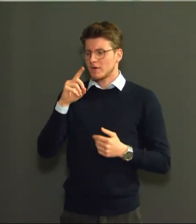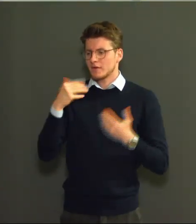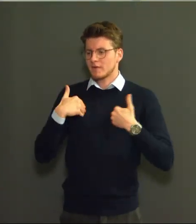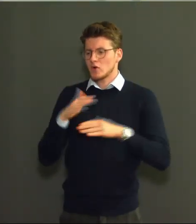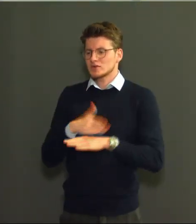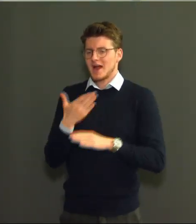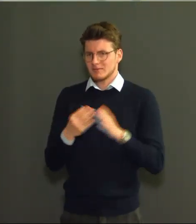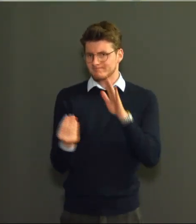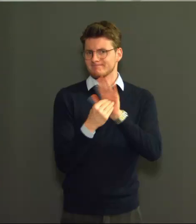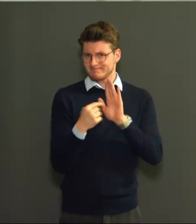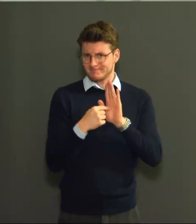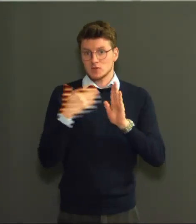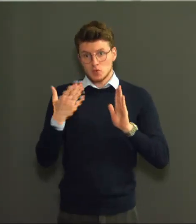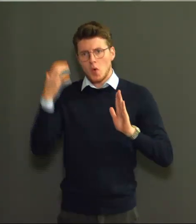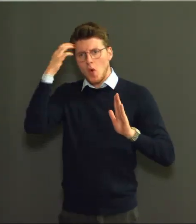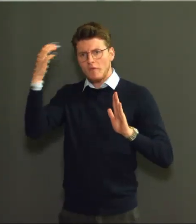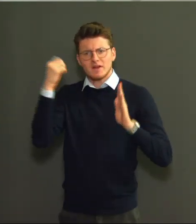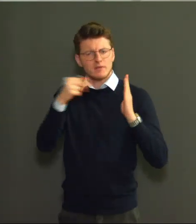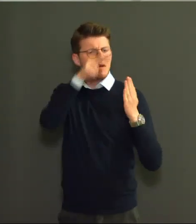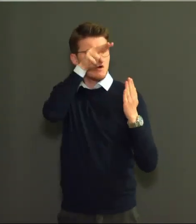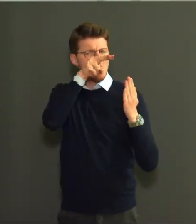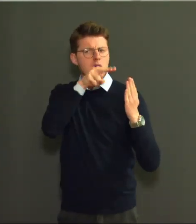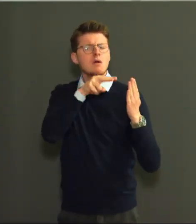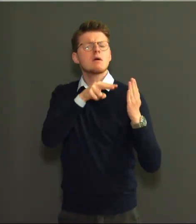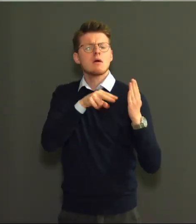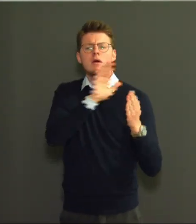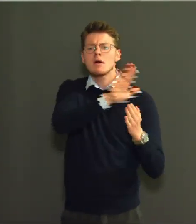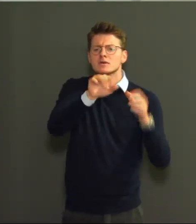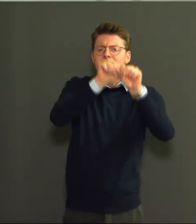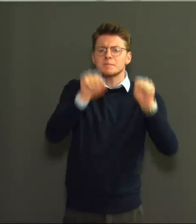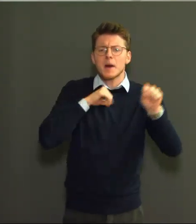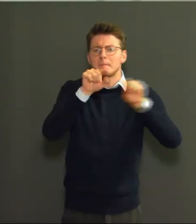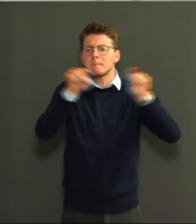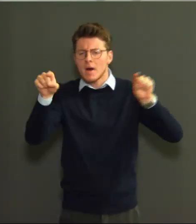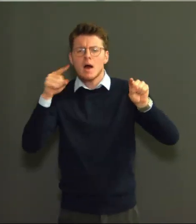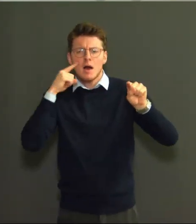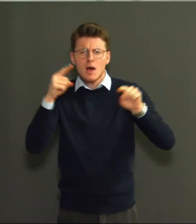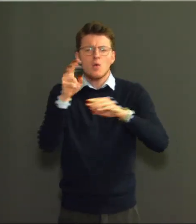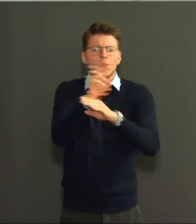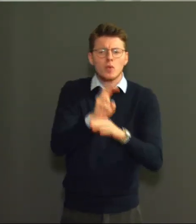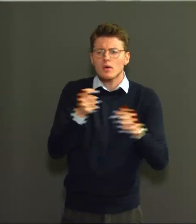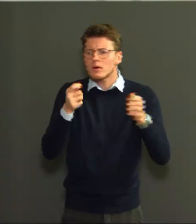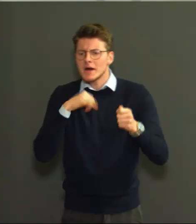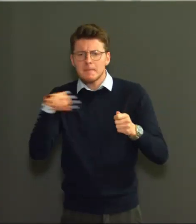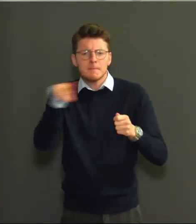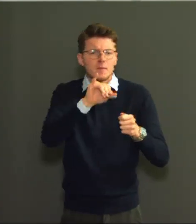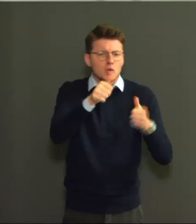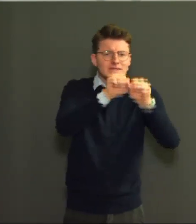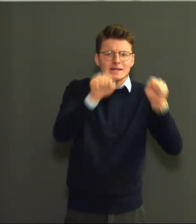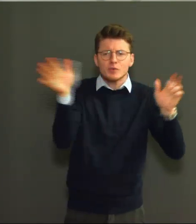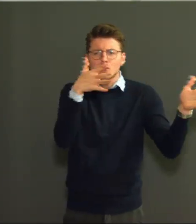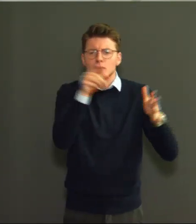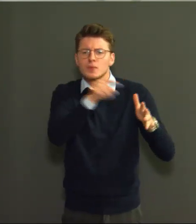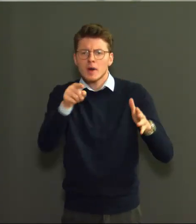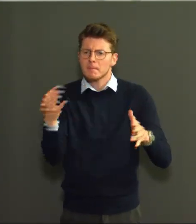is zeer belangrijk, want verluchting en ventilatie spelen een cruciale rol bij het beperken van de overdracht van